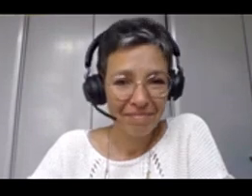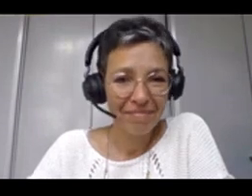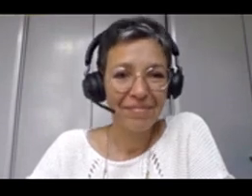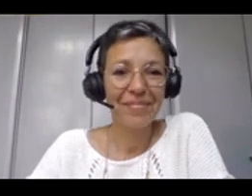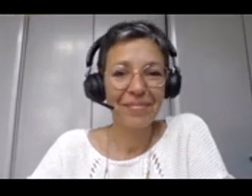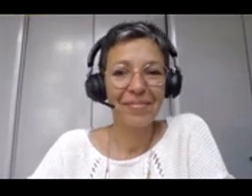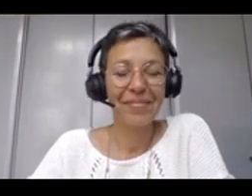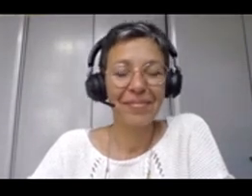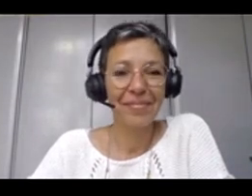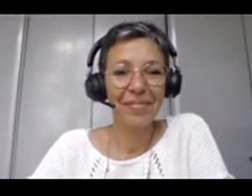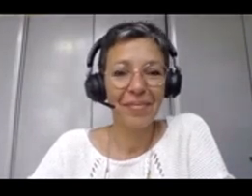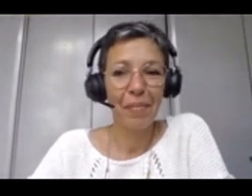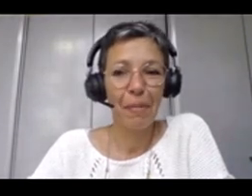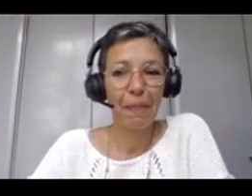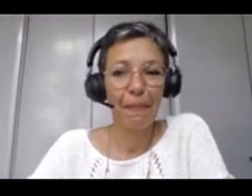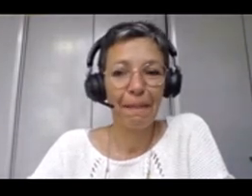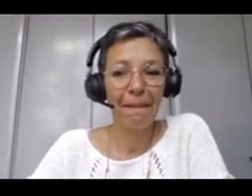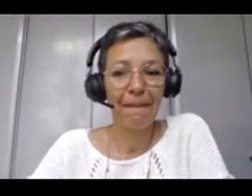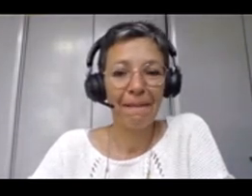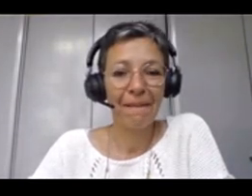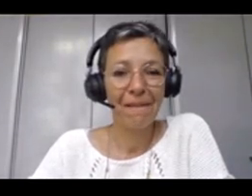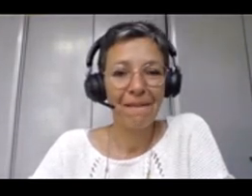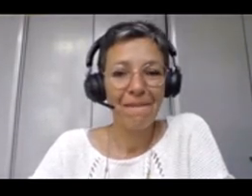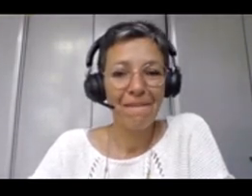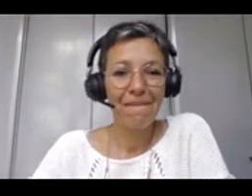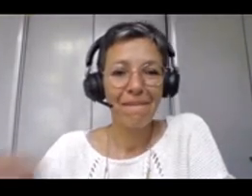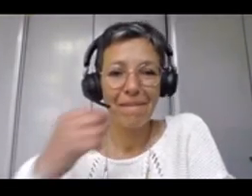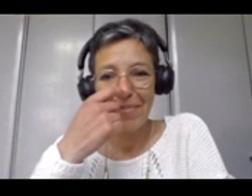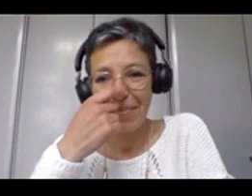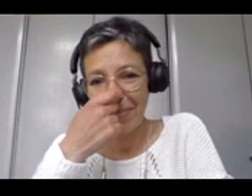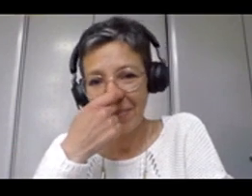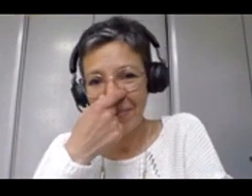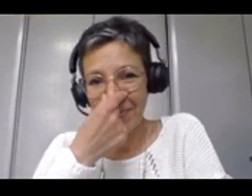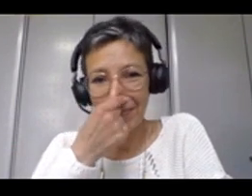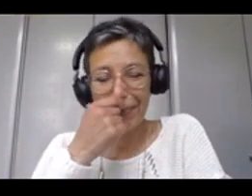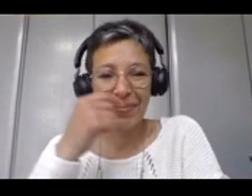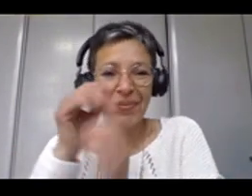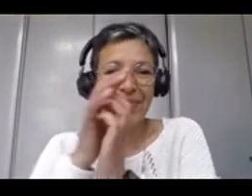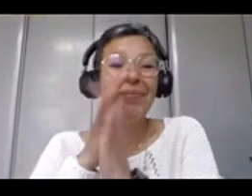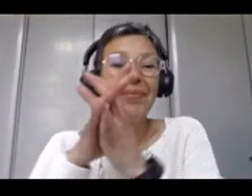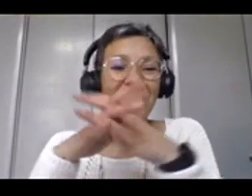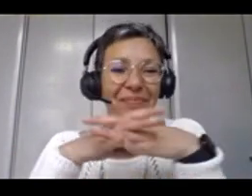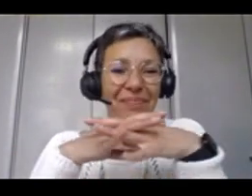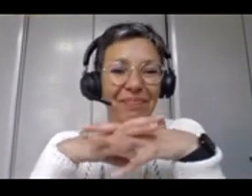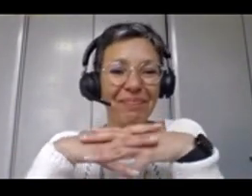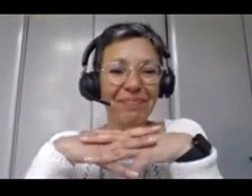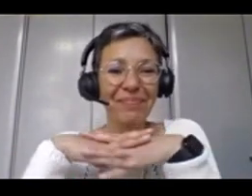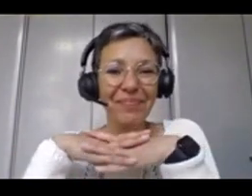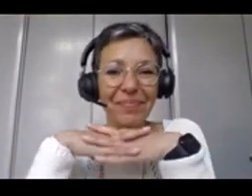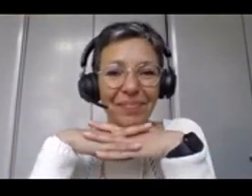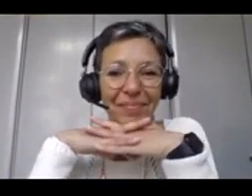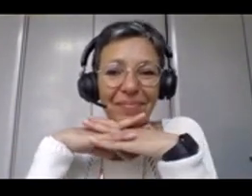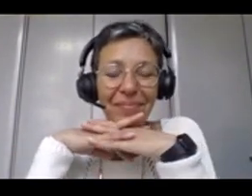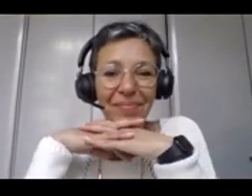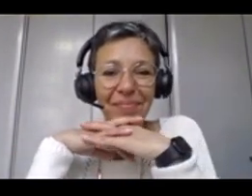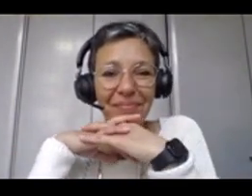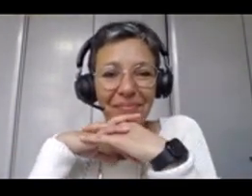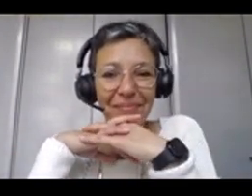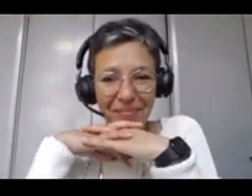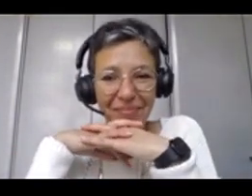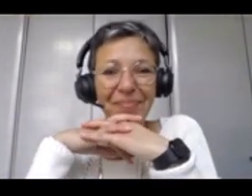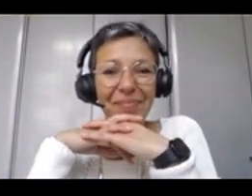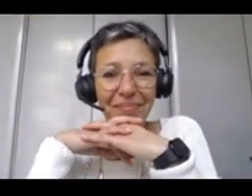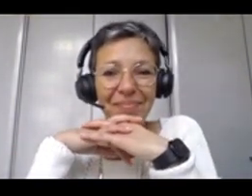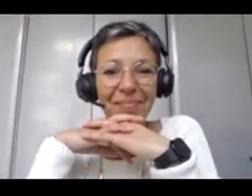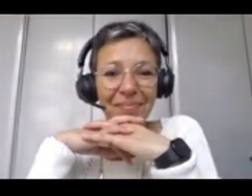puis l'opportunité de présenter nos travaux. Quand on parle d'ordre en France, en général, on dit « Oh là là, ça va être poussiéreux ». Donc, merci pour la